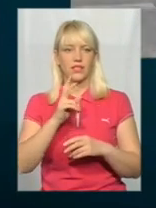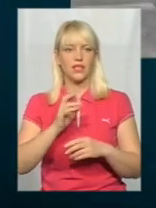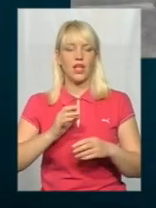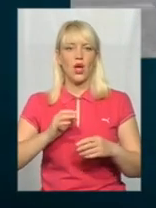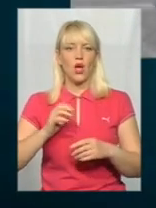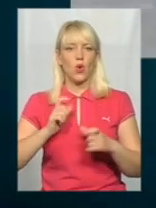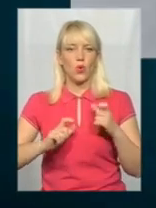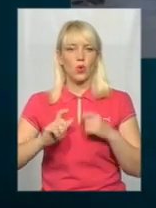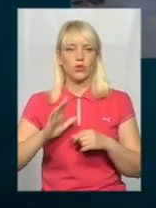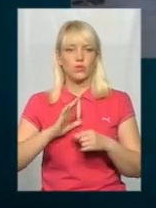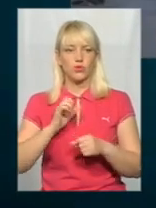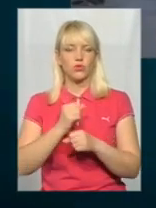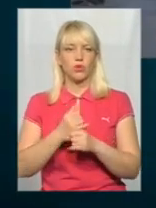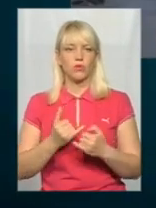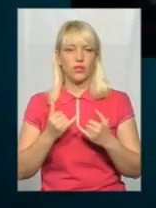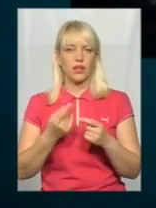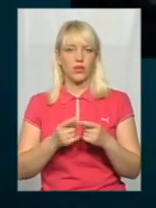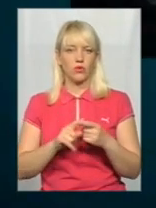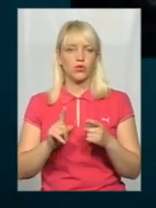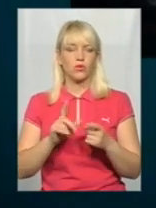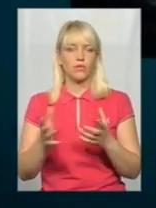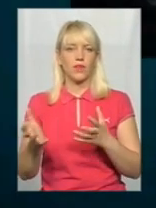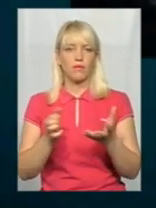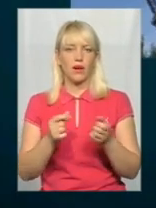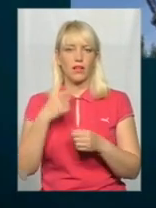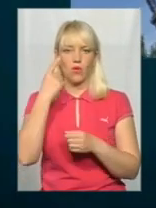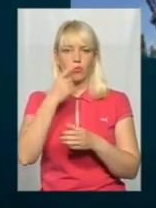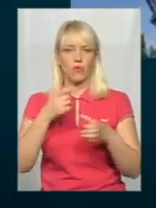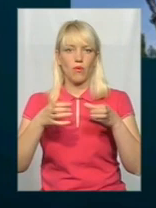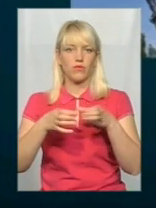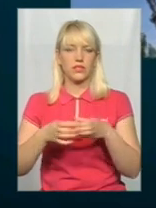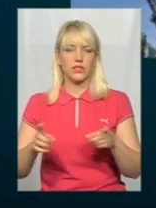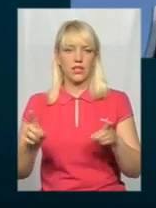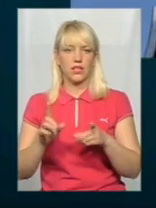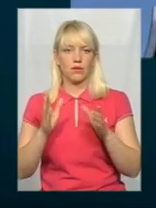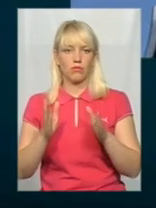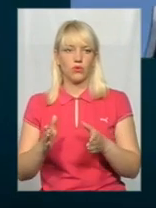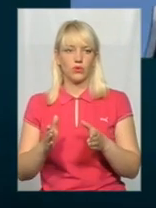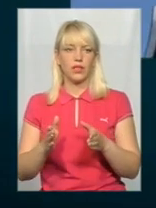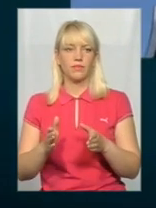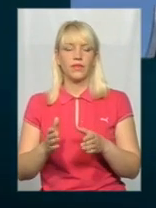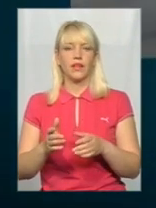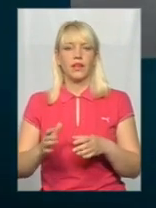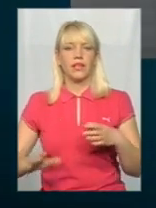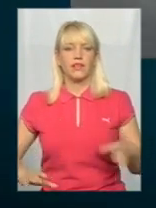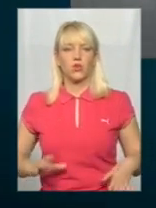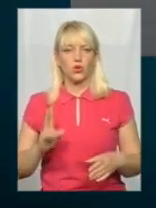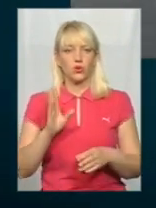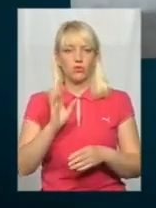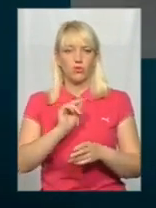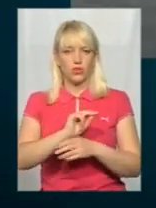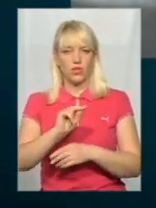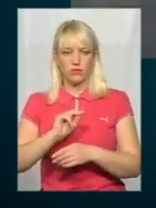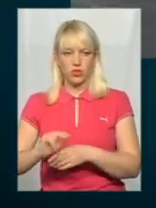того, щоб набрати особовий склад, який буде особовим складом інструкторів, які будуть навчати